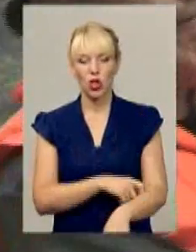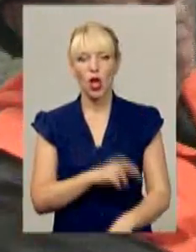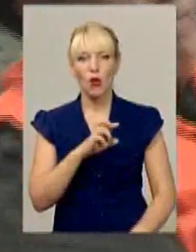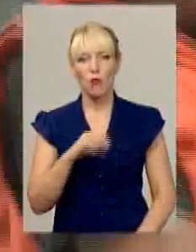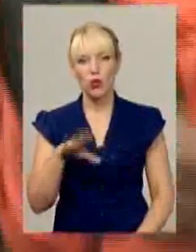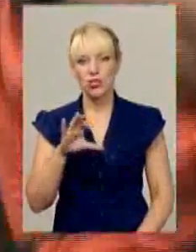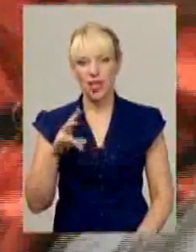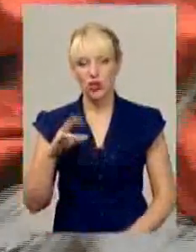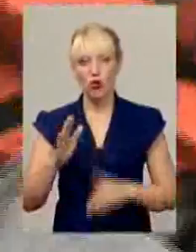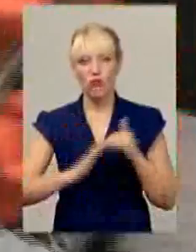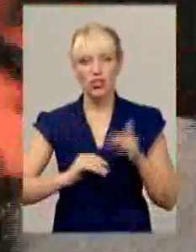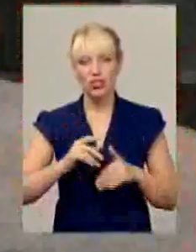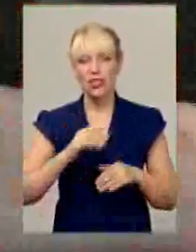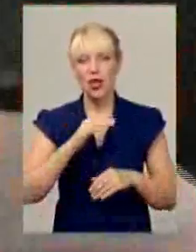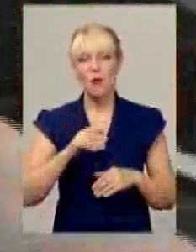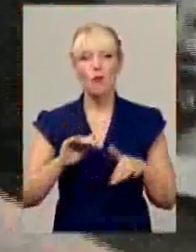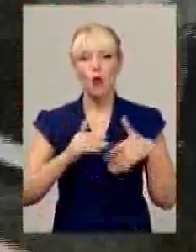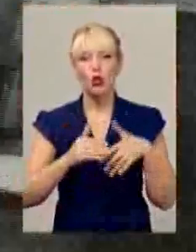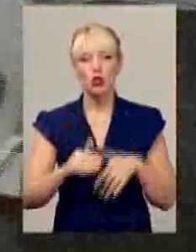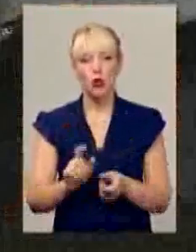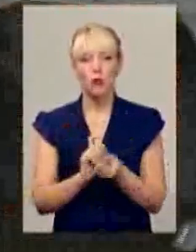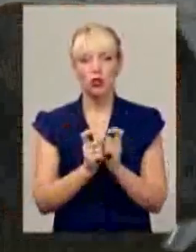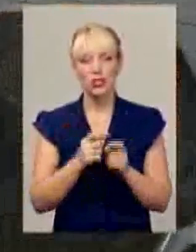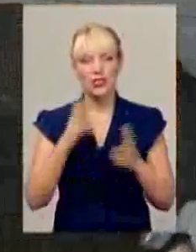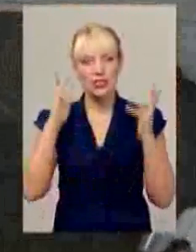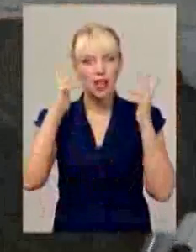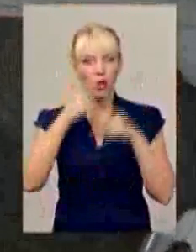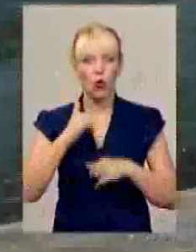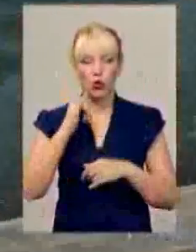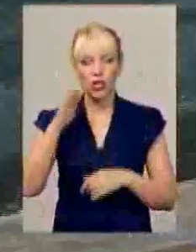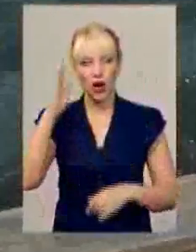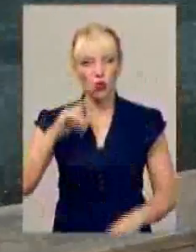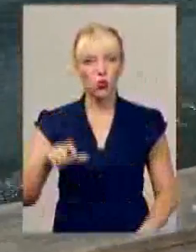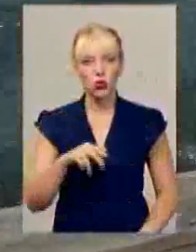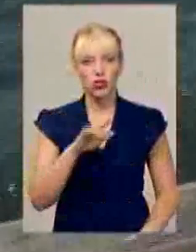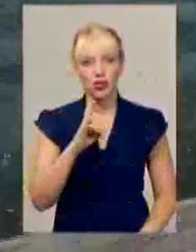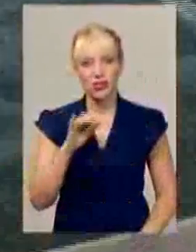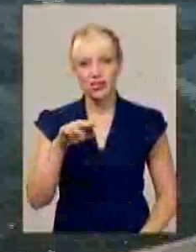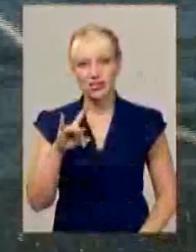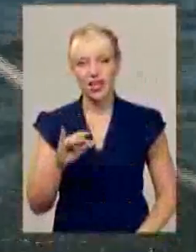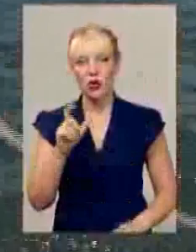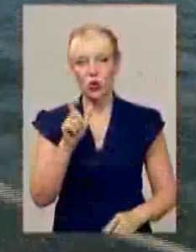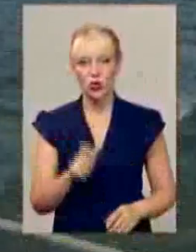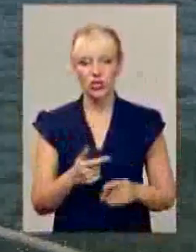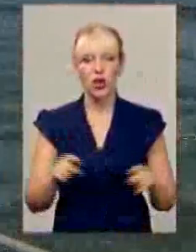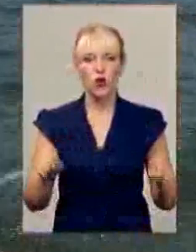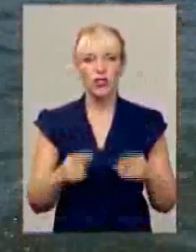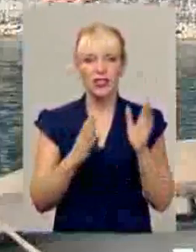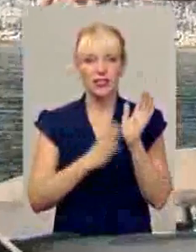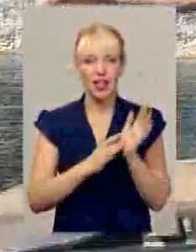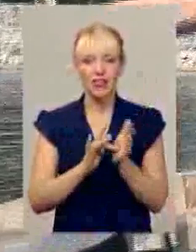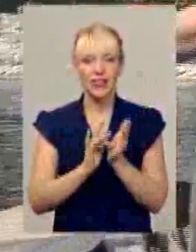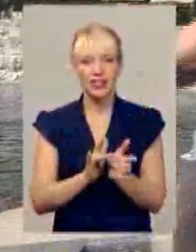Босенко – фахівець із морського багатоборства та просто закохана у Дністер людина. Організував 9 експедицій Дністром, а